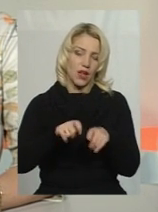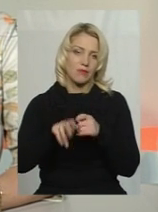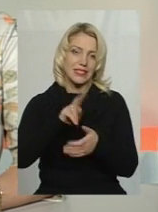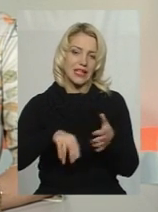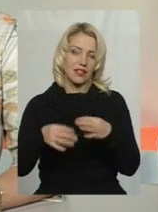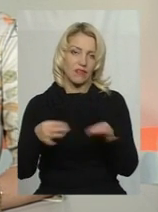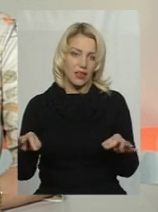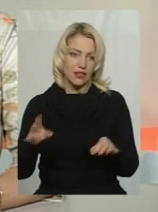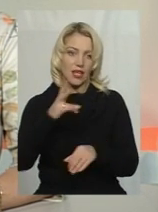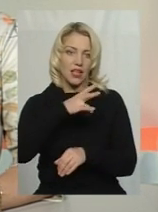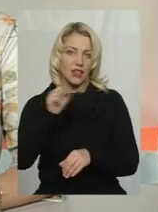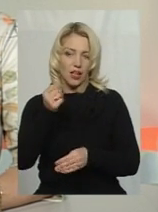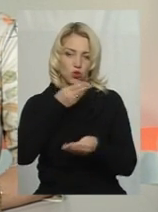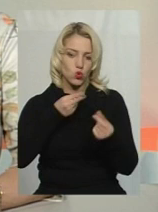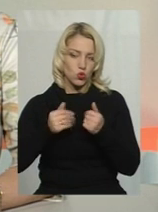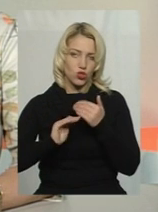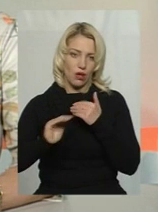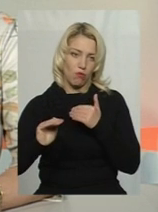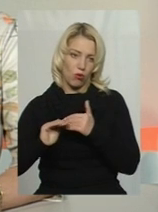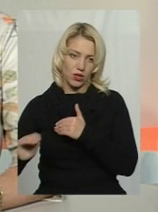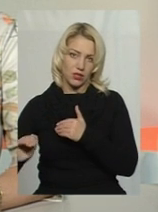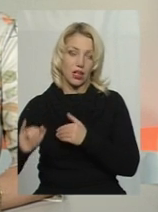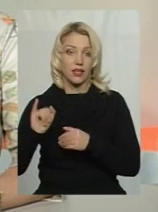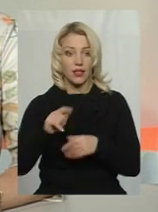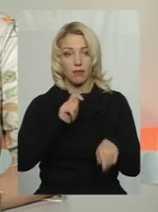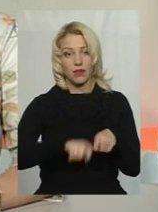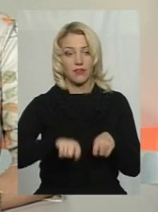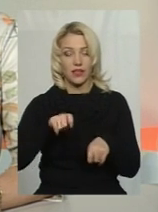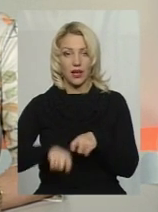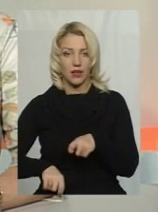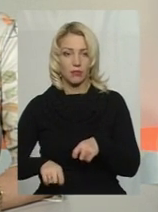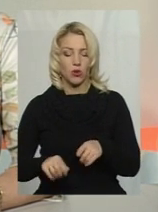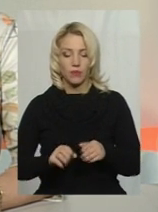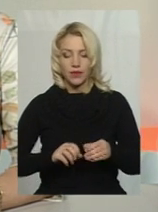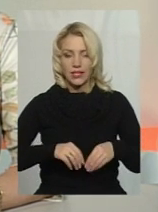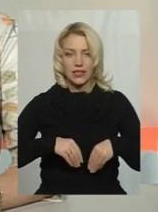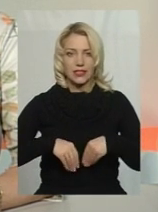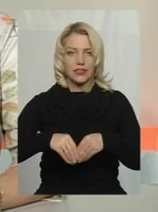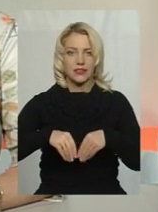штучне покриття і перевіряємо засипку